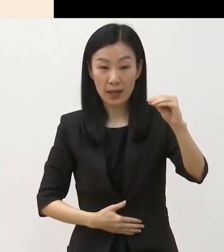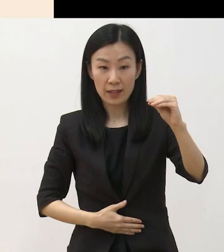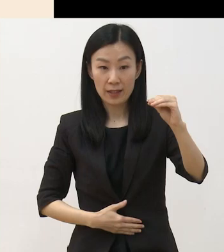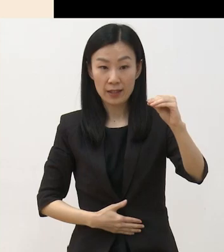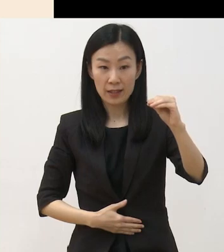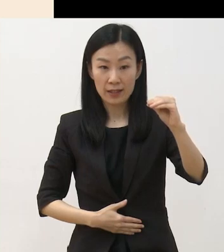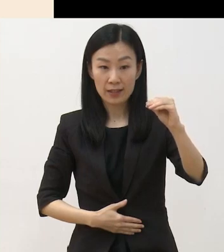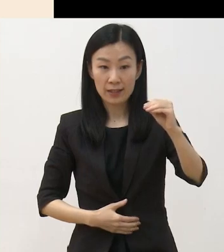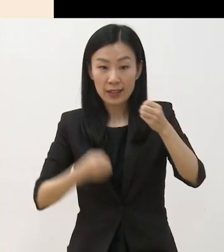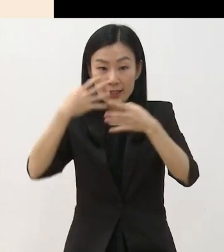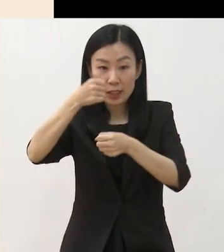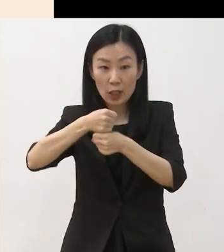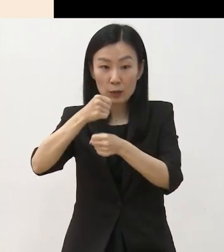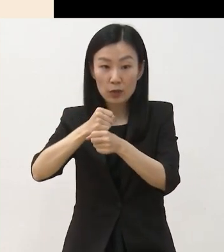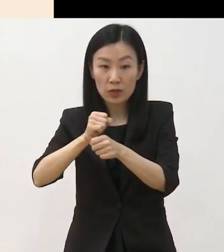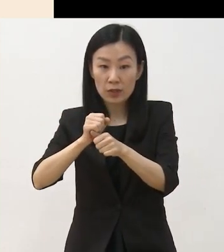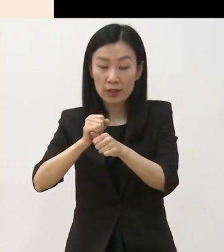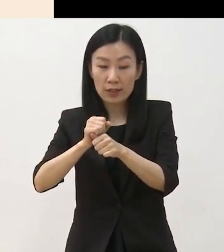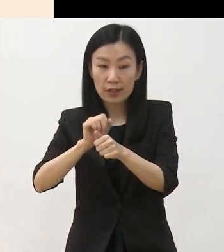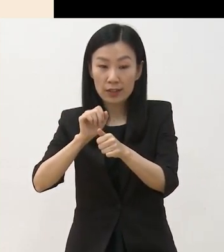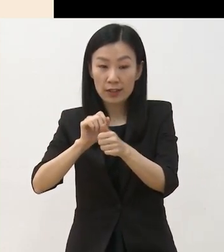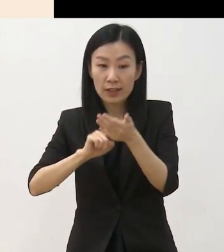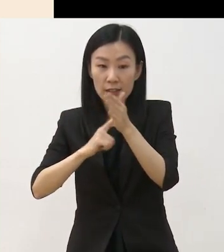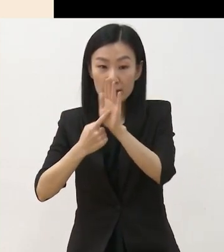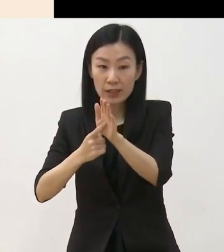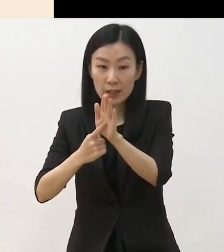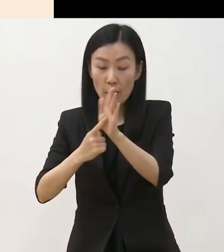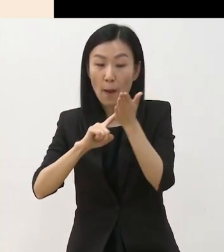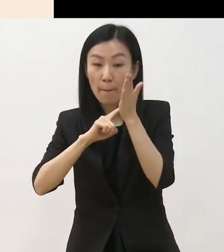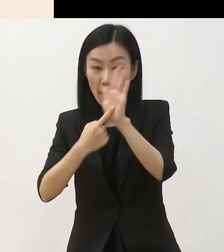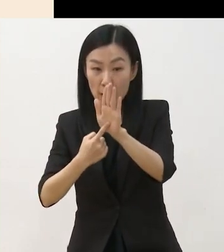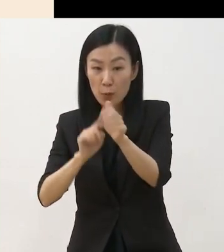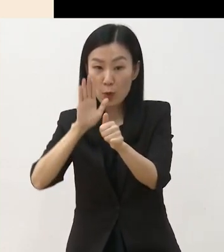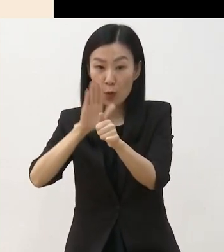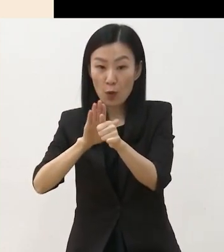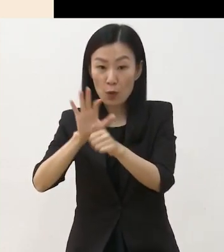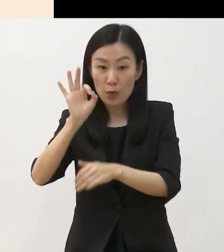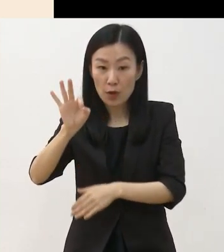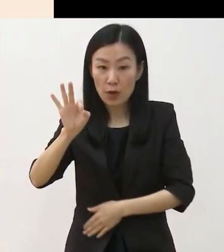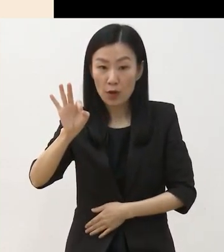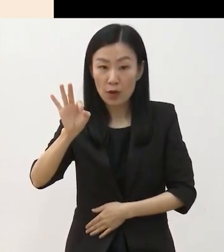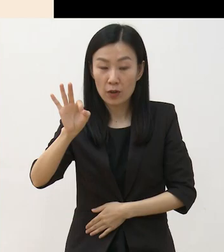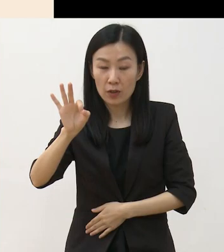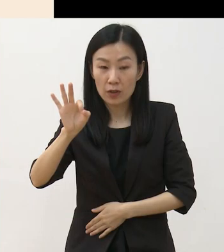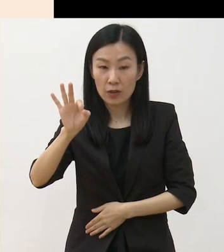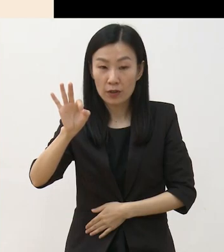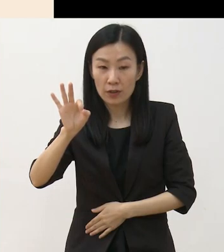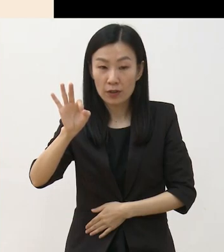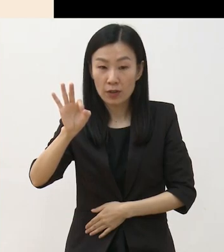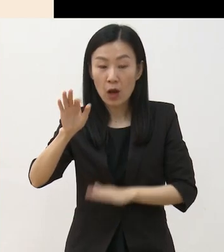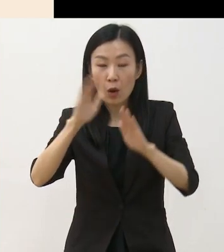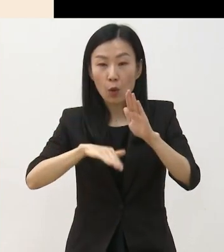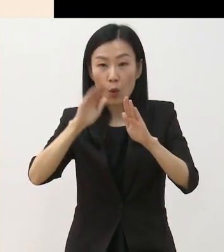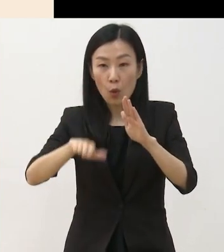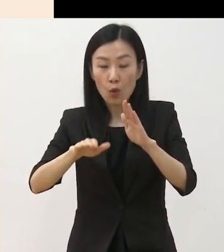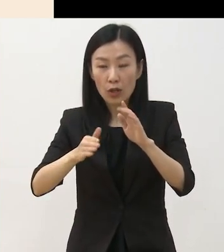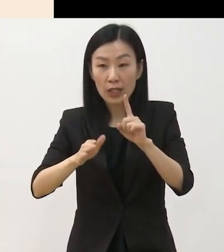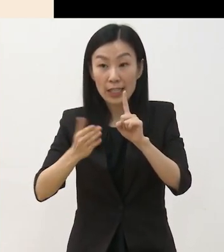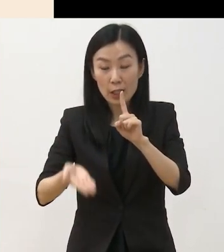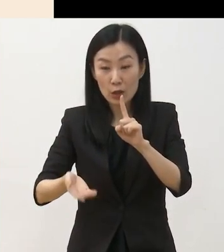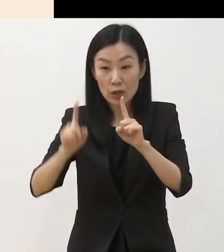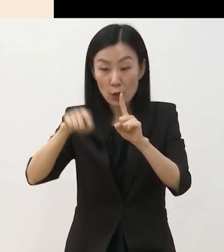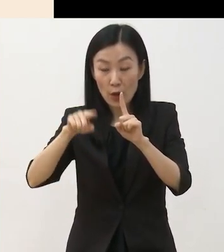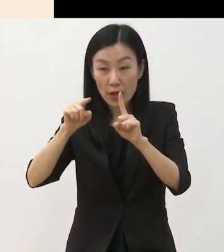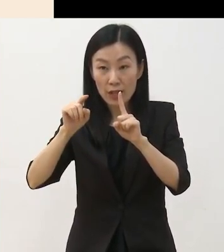작품 제작 및 발표를 위한 비용을 지원하는 창작 발표 유형은 본 공연 1회 이상의 의무가 있으며 최대